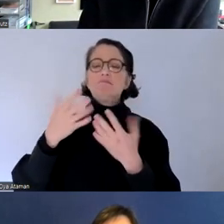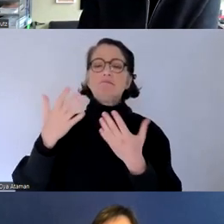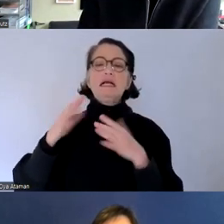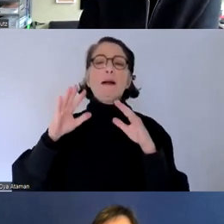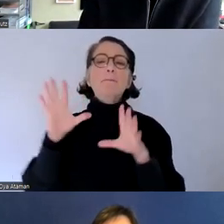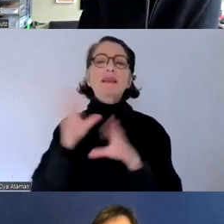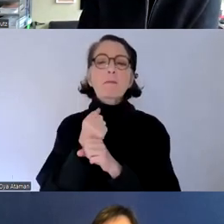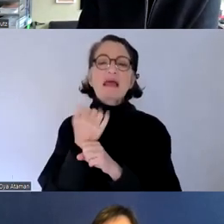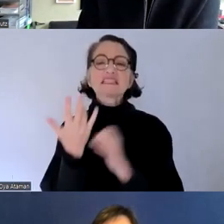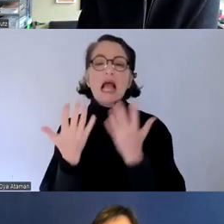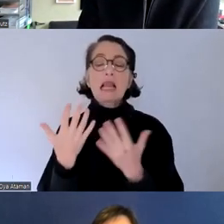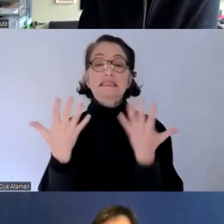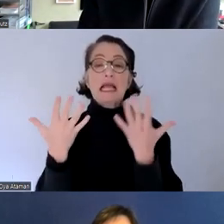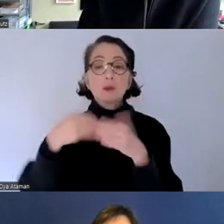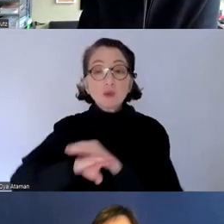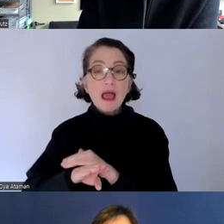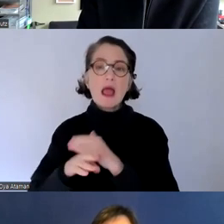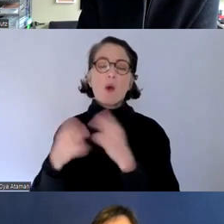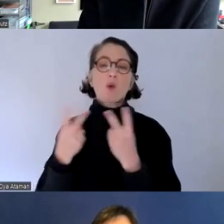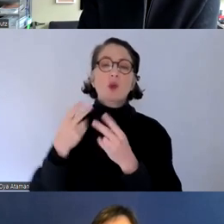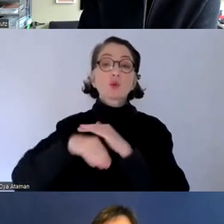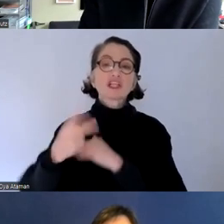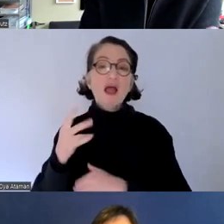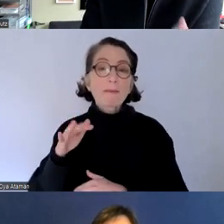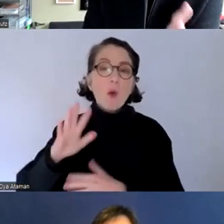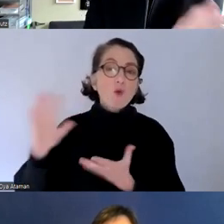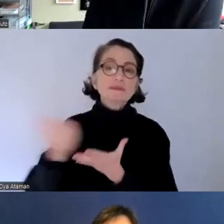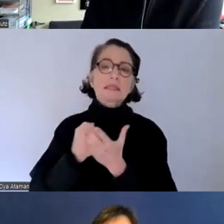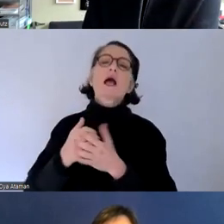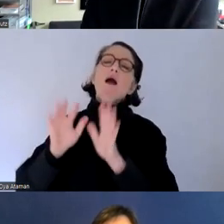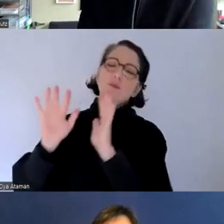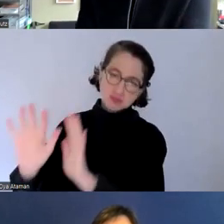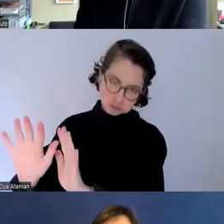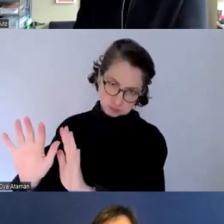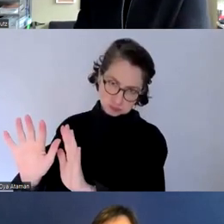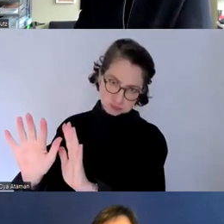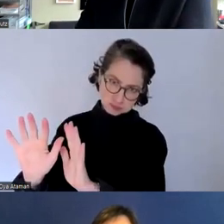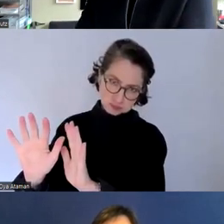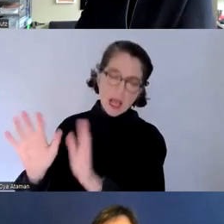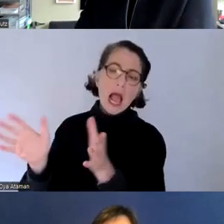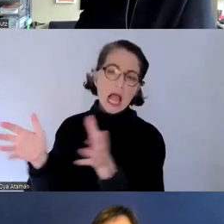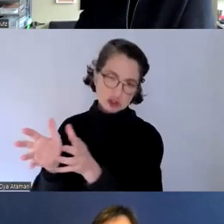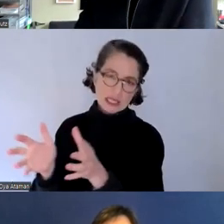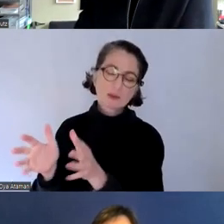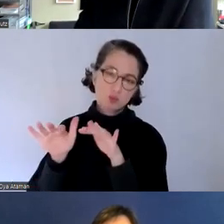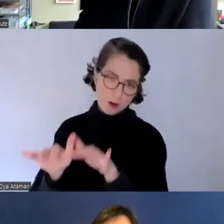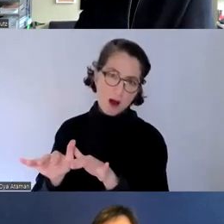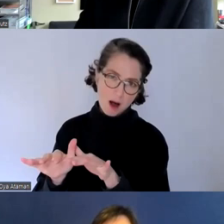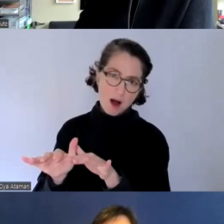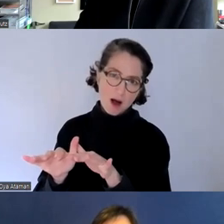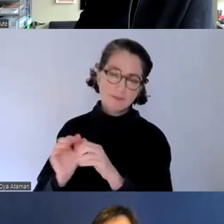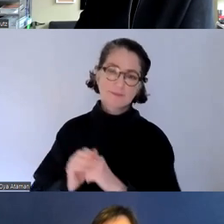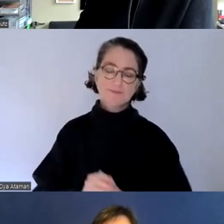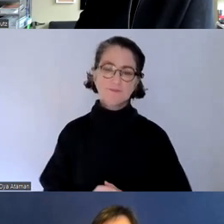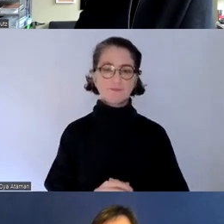weniger als zwei millionen euro umsatz macht dann dort sind dann natürlich also nochmal einschränkungen vorgesehen